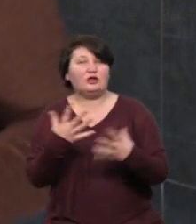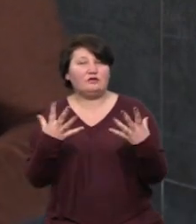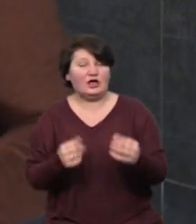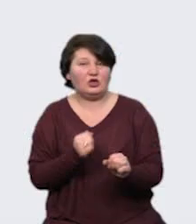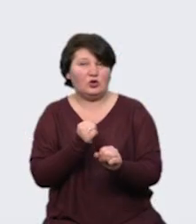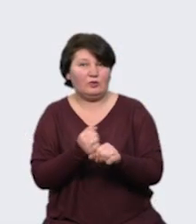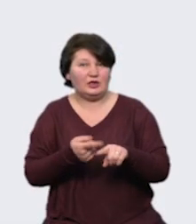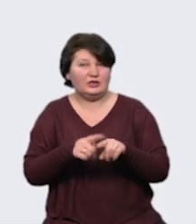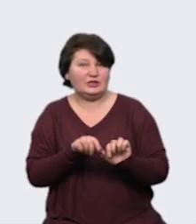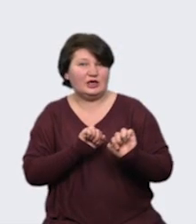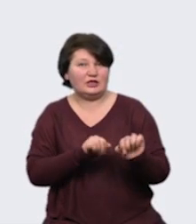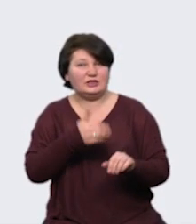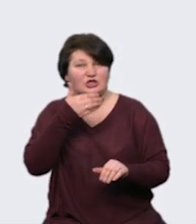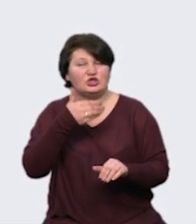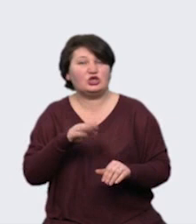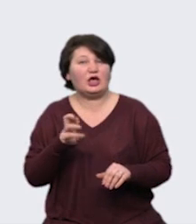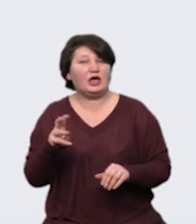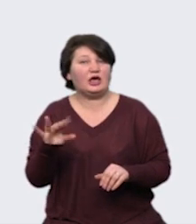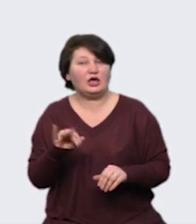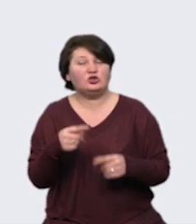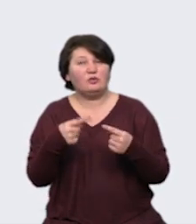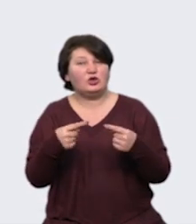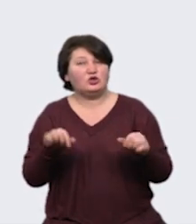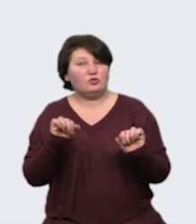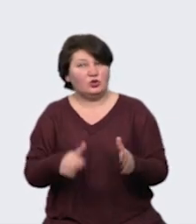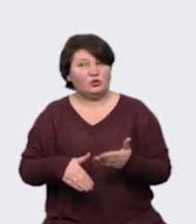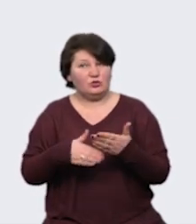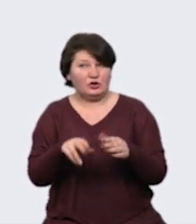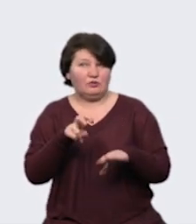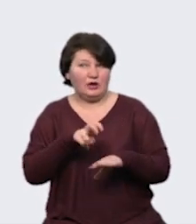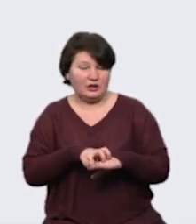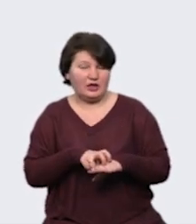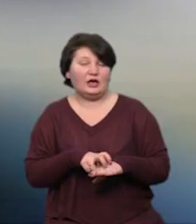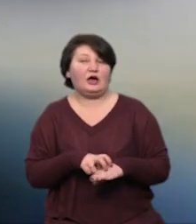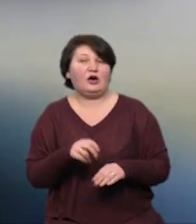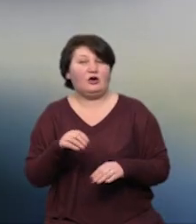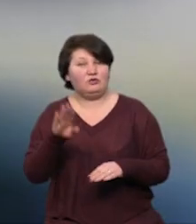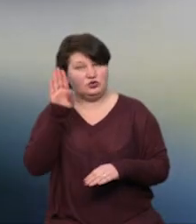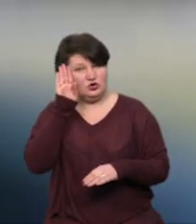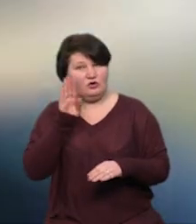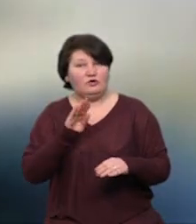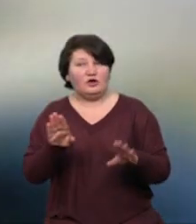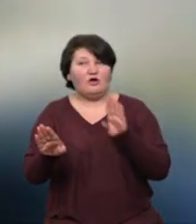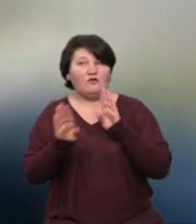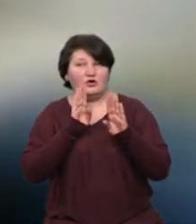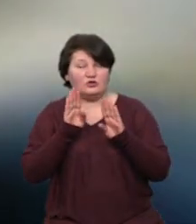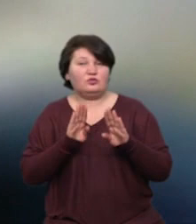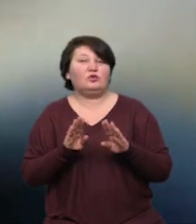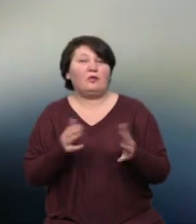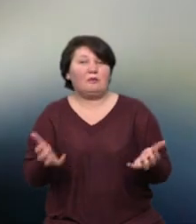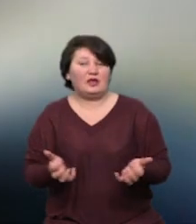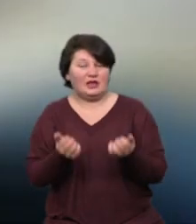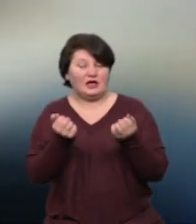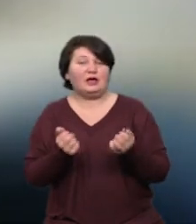захисні щитки. Щоби інші могли допомогти медикам, чоловік у мережі Facebook запустив челендж «Підтримай медиків» та